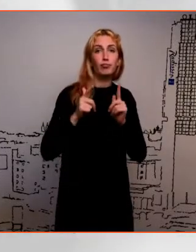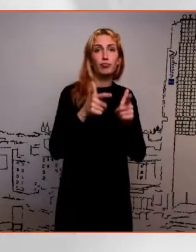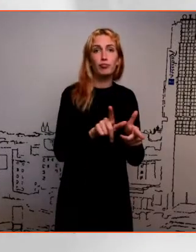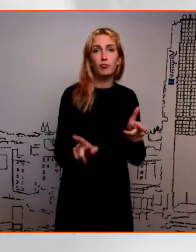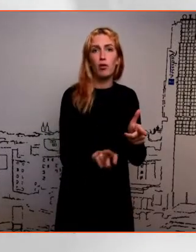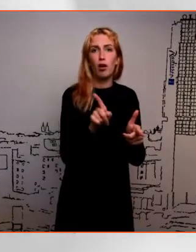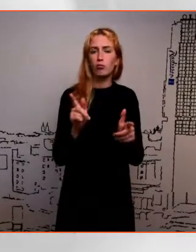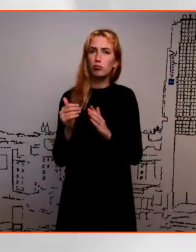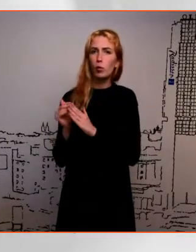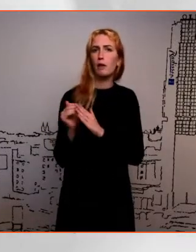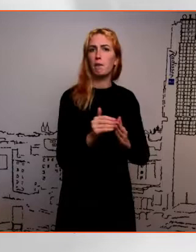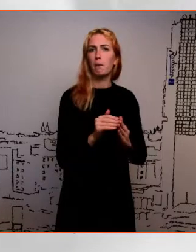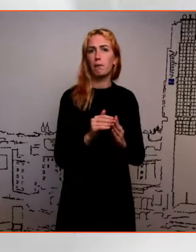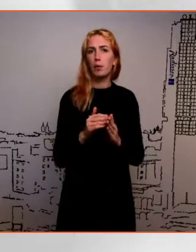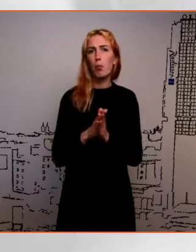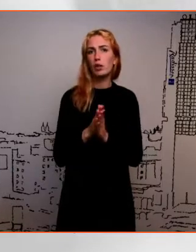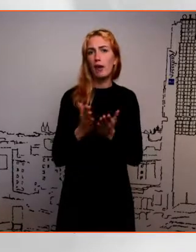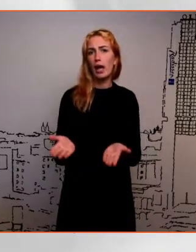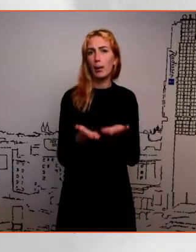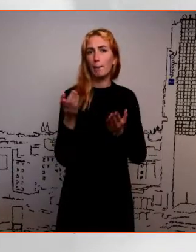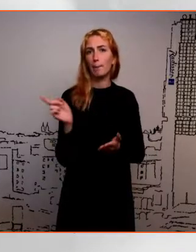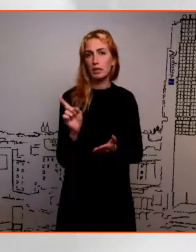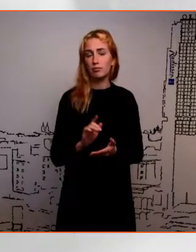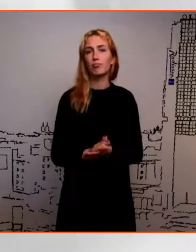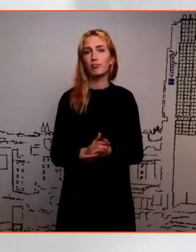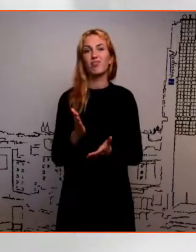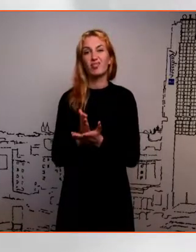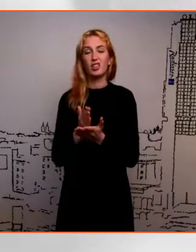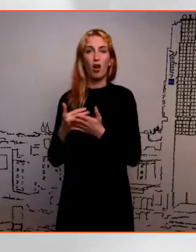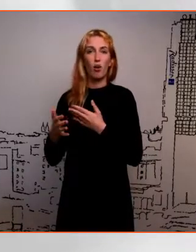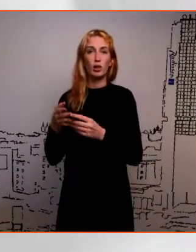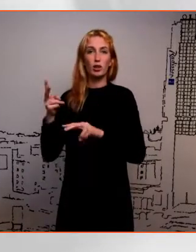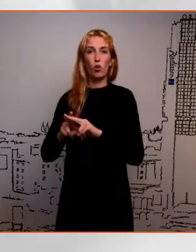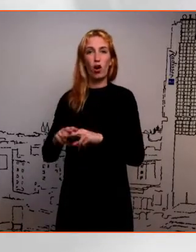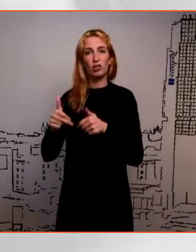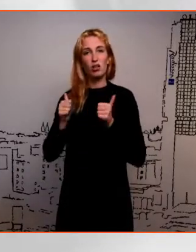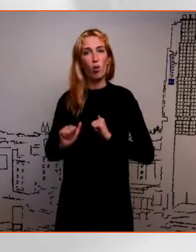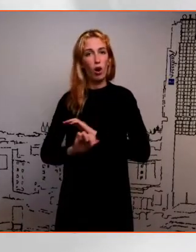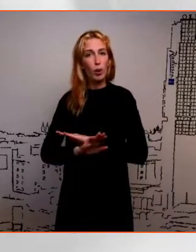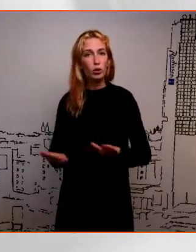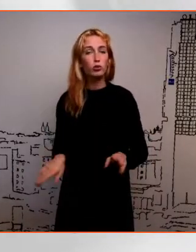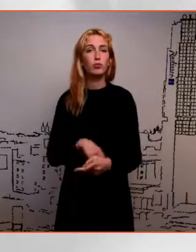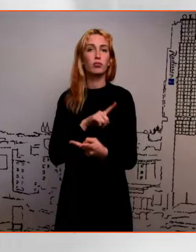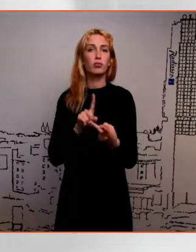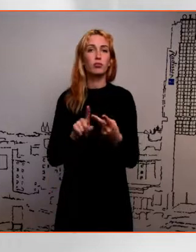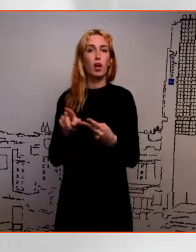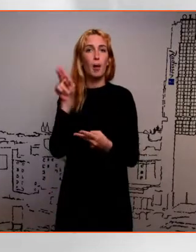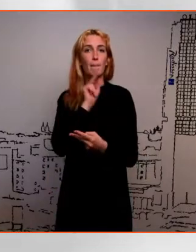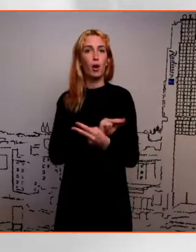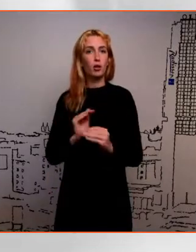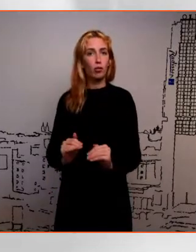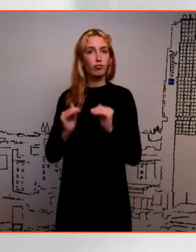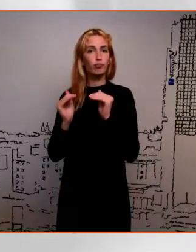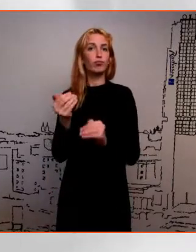tiimoliks inimese jaoks? No, muidugi rahulolematusse niis ameti kohaga. Soov palkadusuks kohe